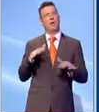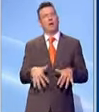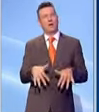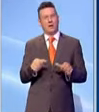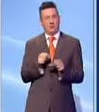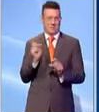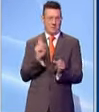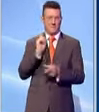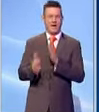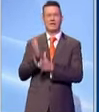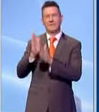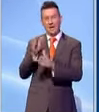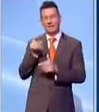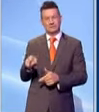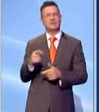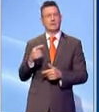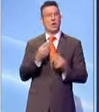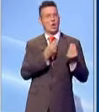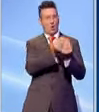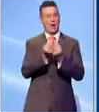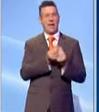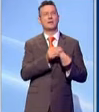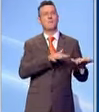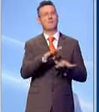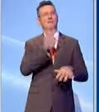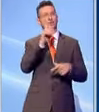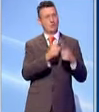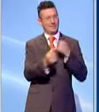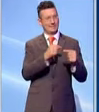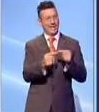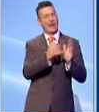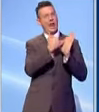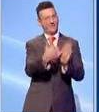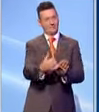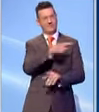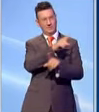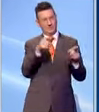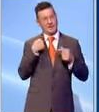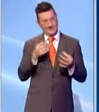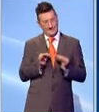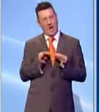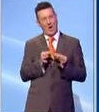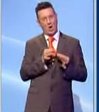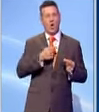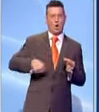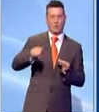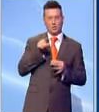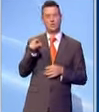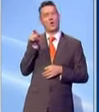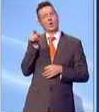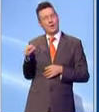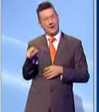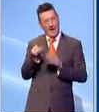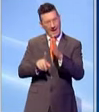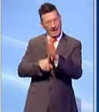avanti, perché senz'altro anche i colleghi del Movimento 5 Stelle alla fine concorderanno che quello che lei realizzerà